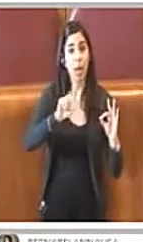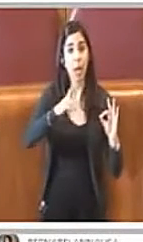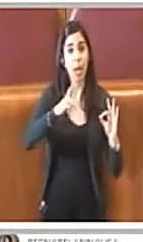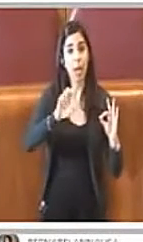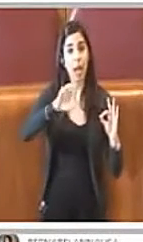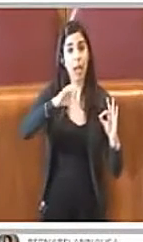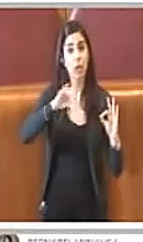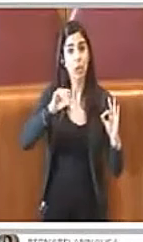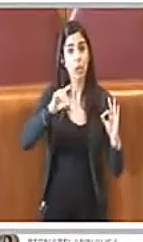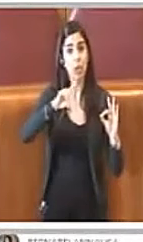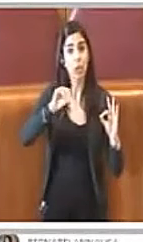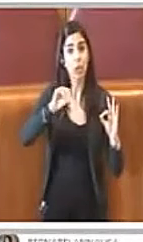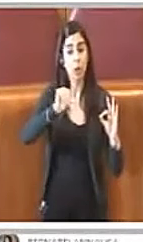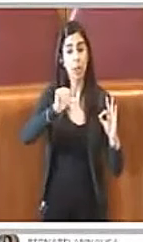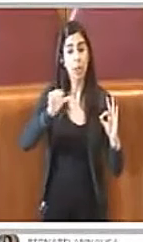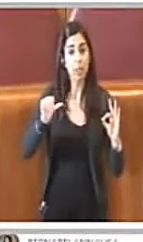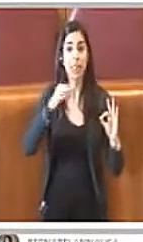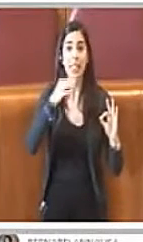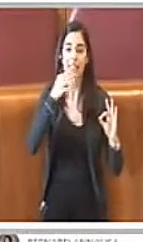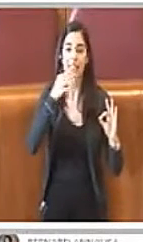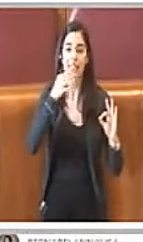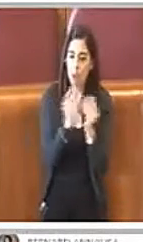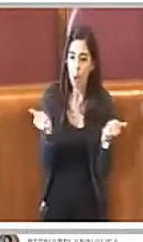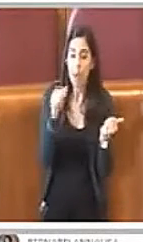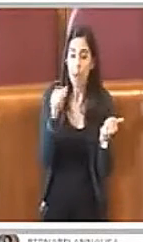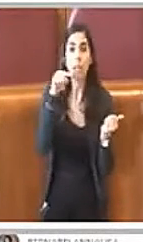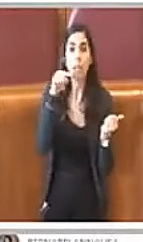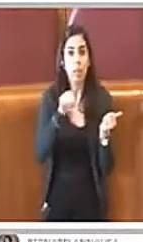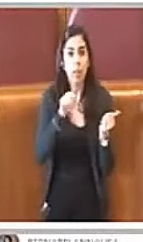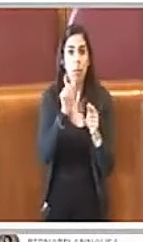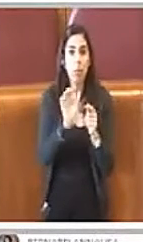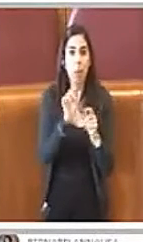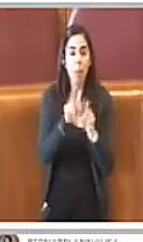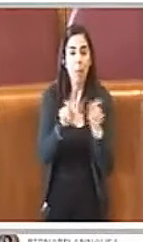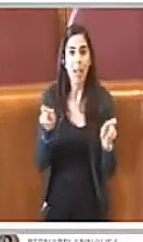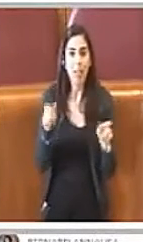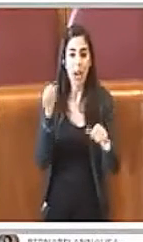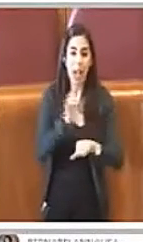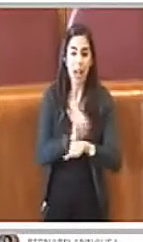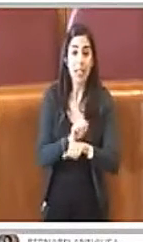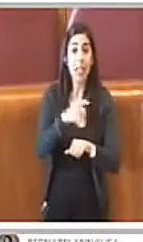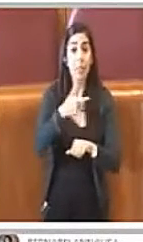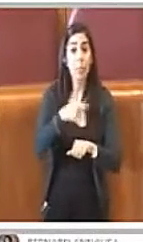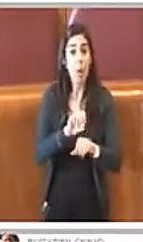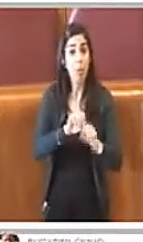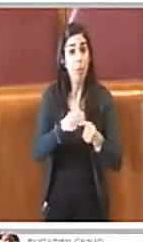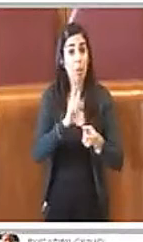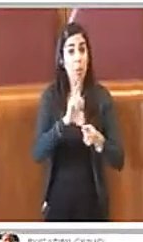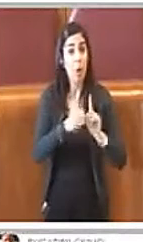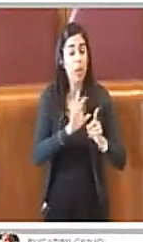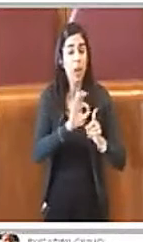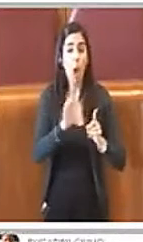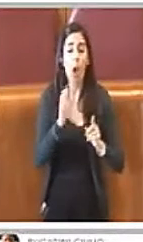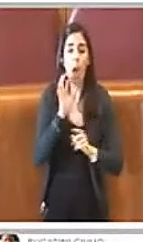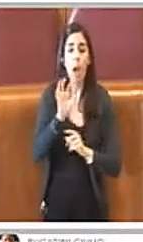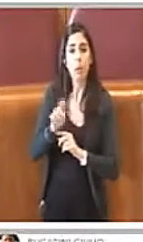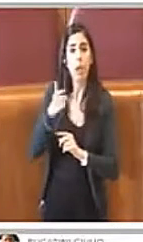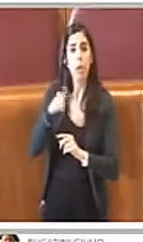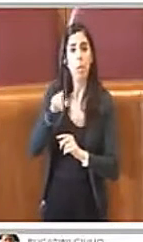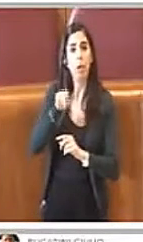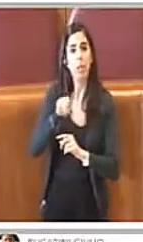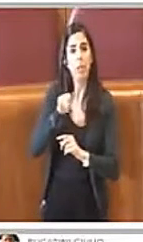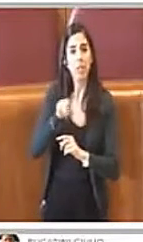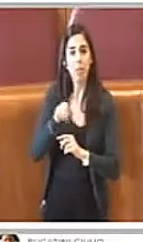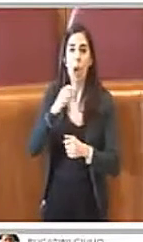riferisce alle persone che furono arrestate per motivi politici o da anche semplicemente accusate di avere compiuto attività